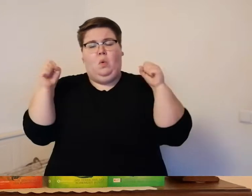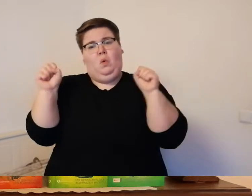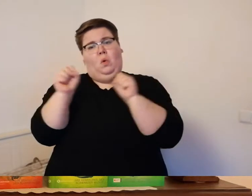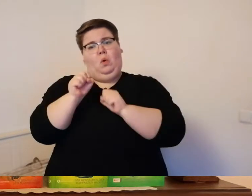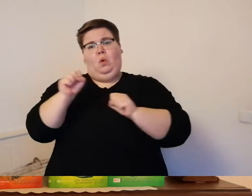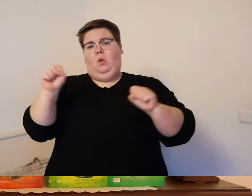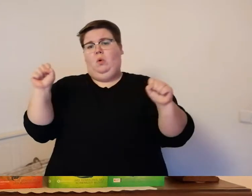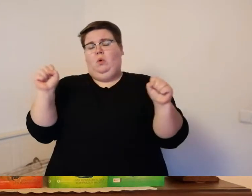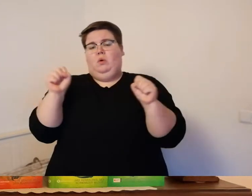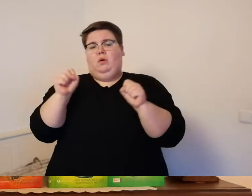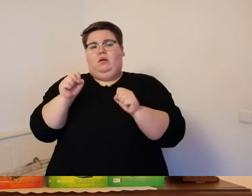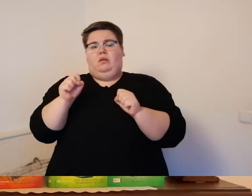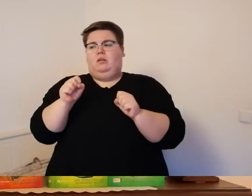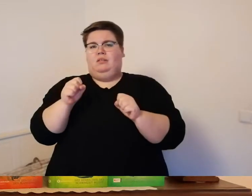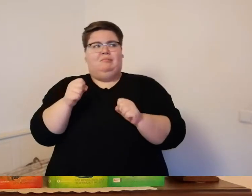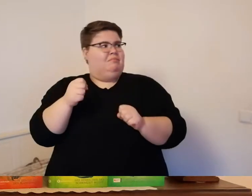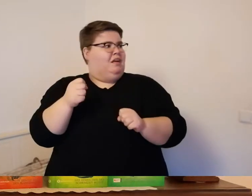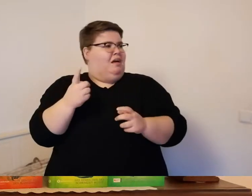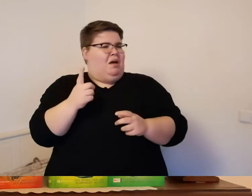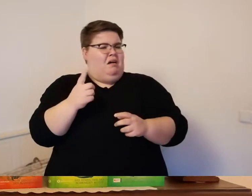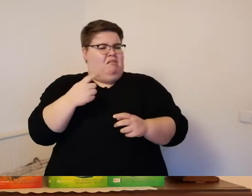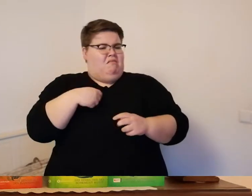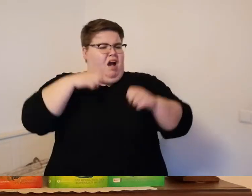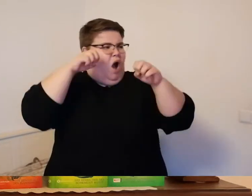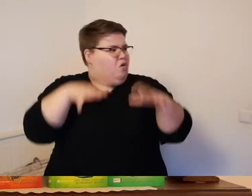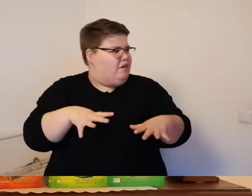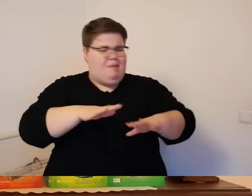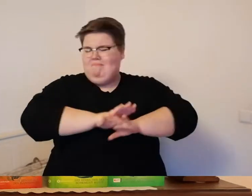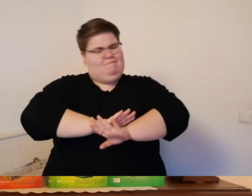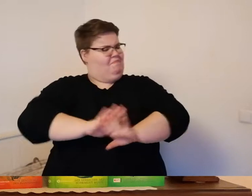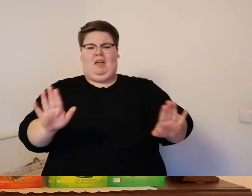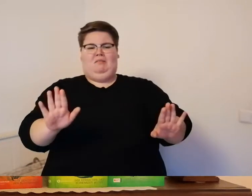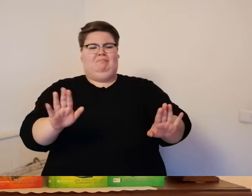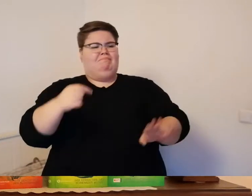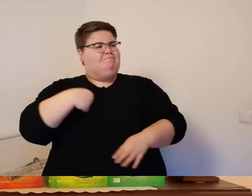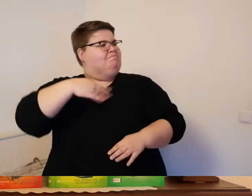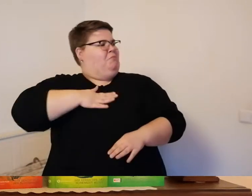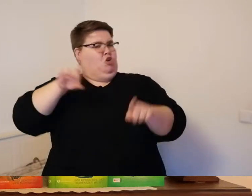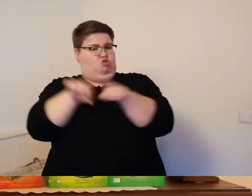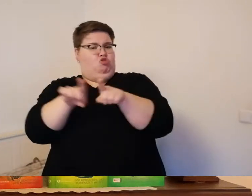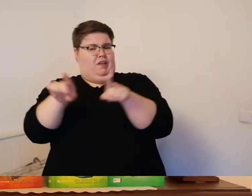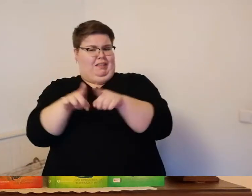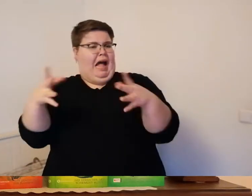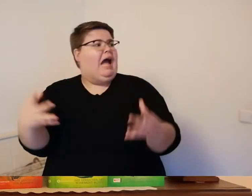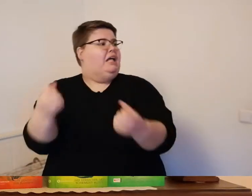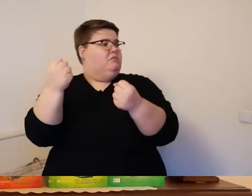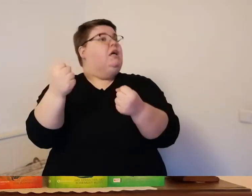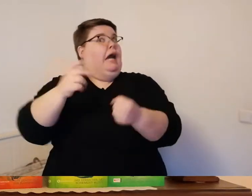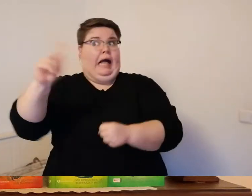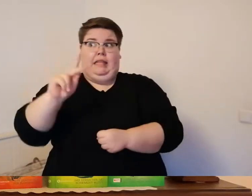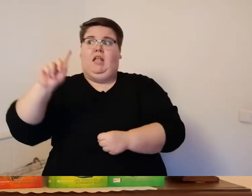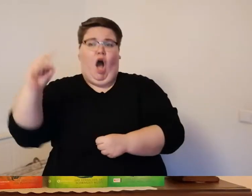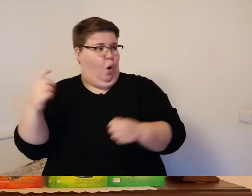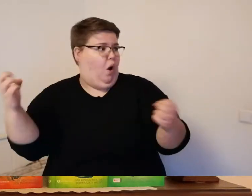werden ich werde nicht aufgeben rief er entschlossen ich lasse meine schwester nicht im stich und kathleen auch nicht